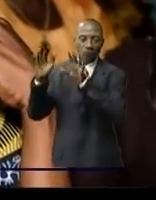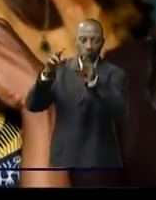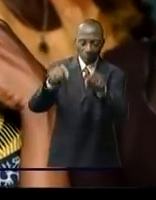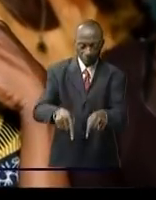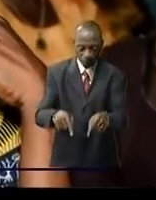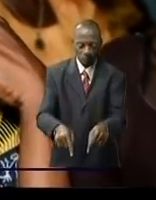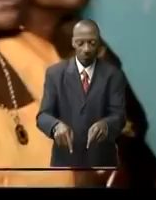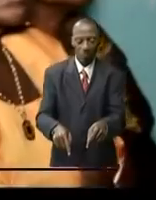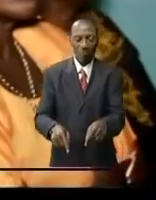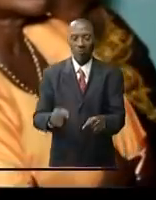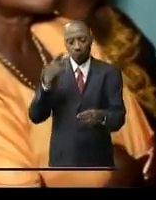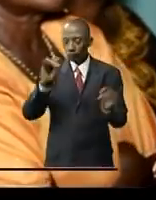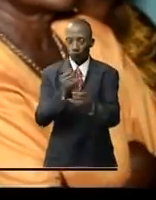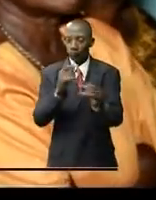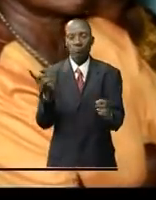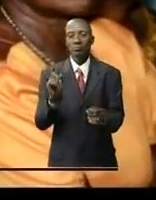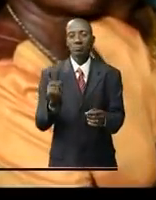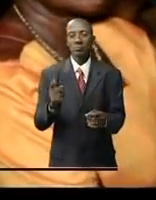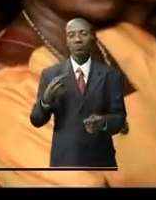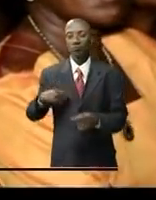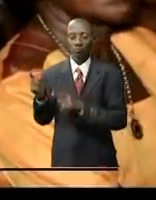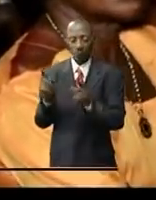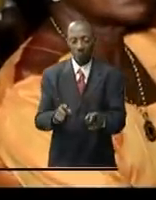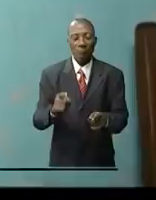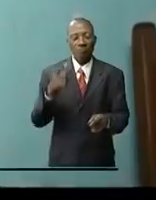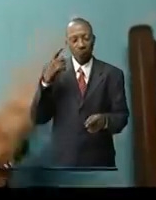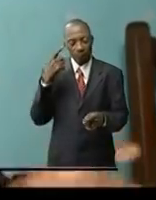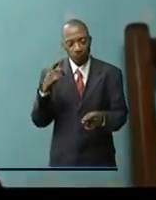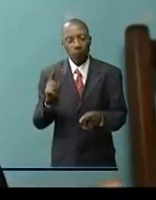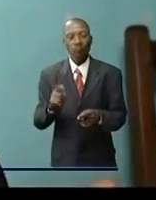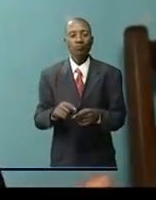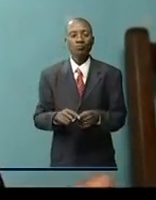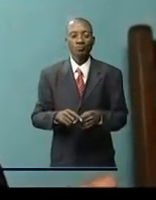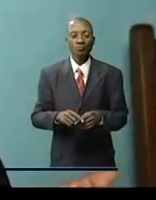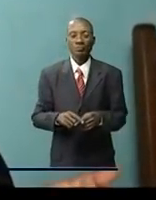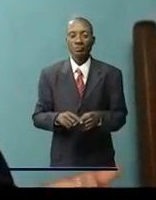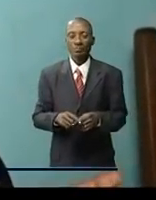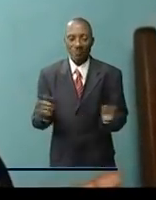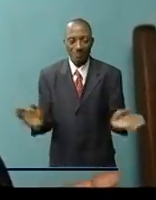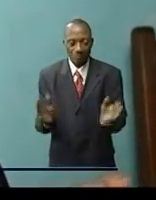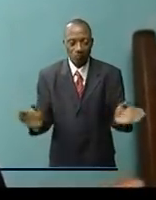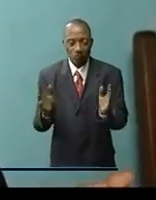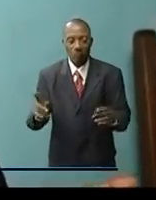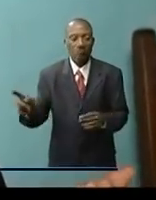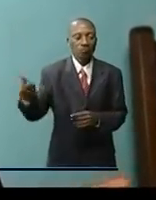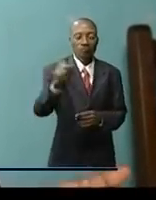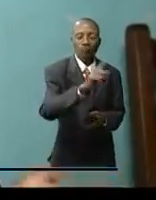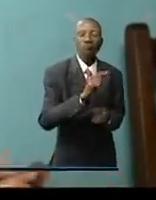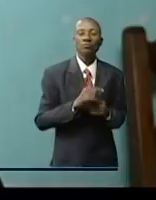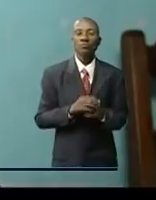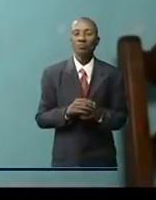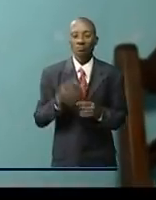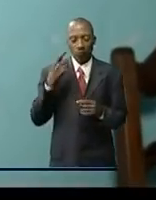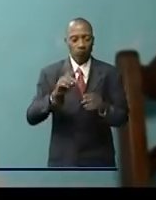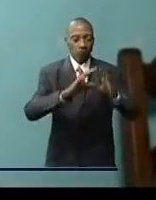aux autres pour comprendre le sens du sacrifice consenti pour parvenir à l'attente entre les communautés